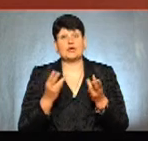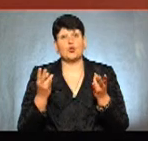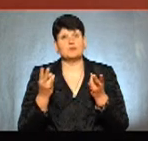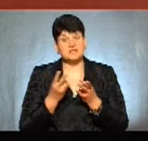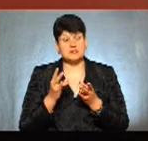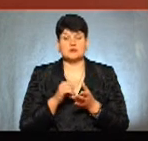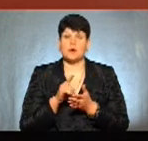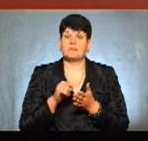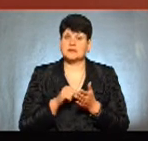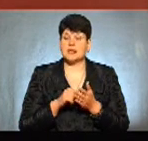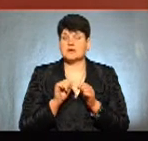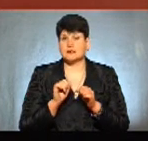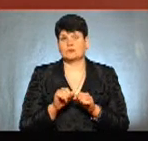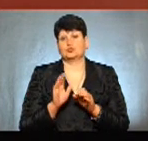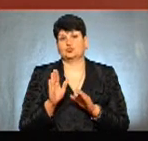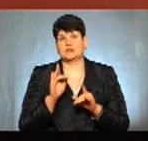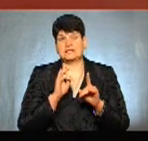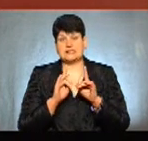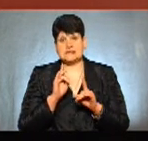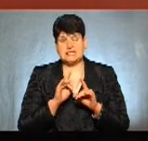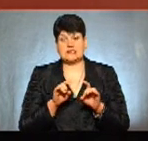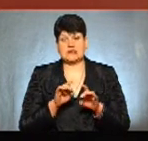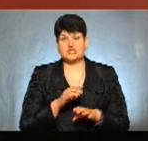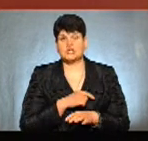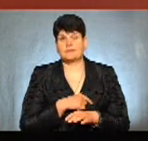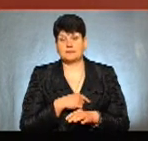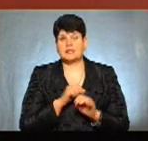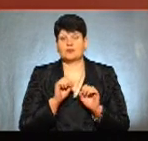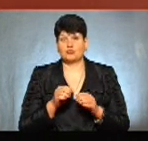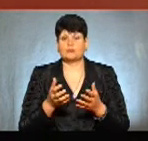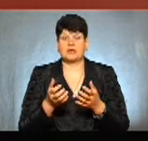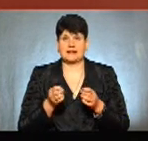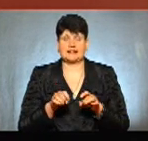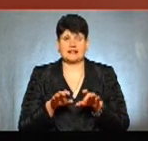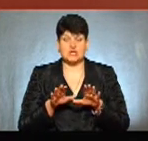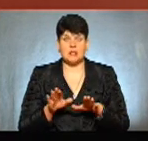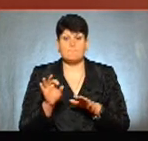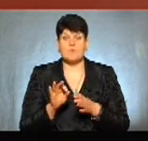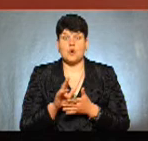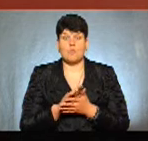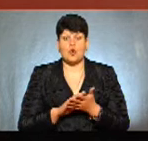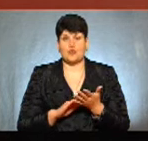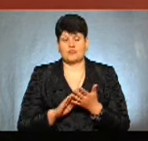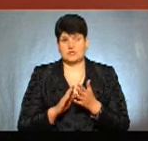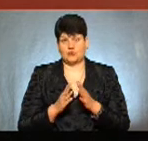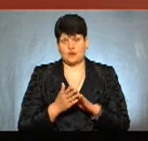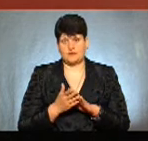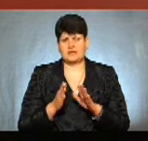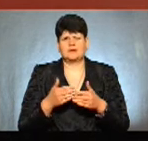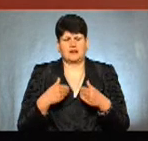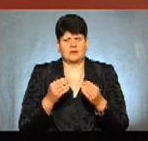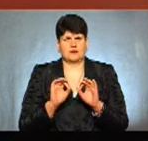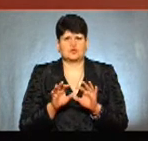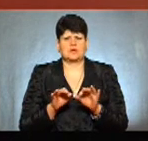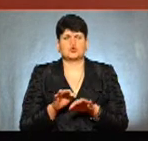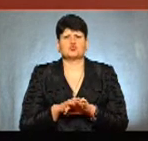питання може бути винесене на сесію і за рішенням депутатів може бути прийнято рішення про продовження договору. Розкажіть, будь ласка, дайте роз'яснення,